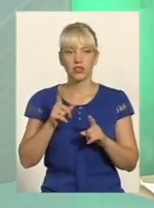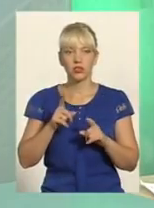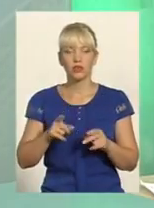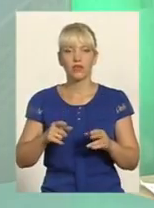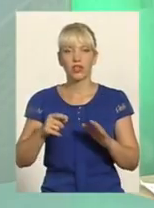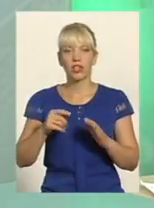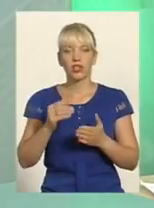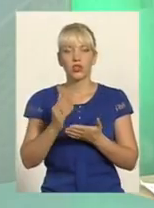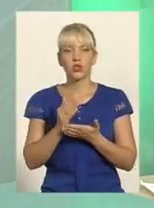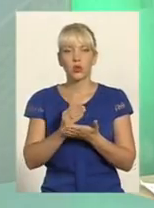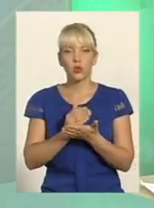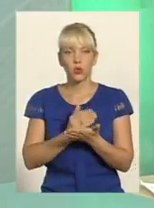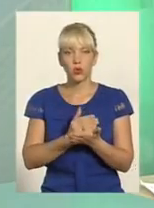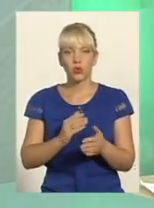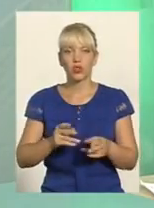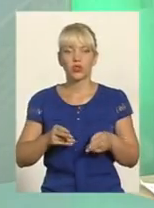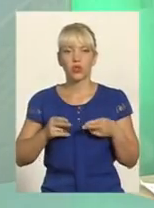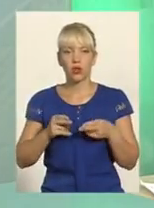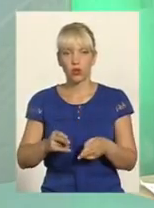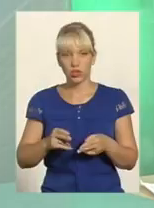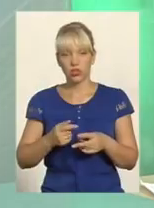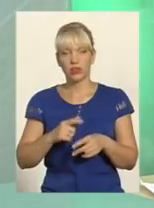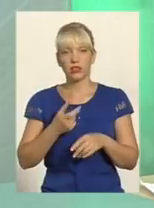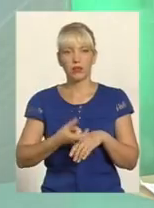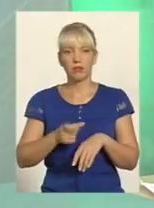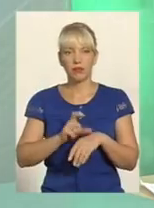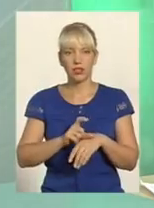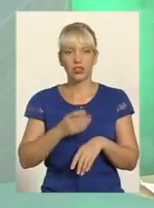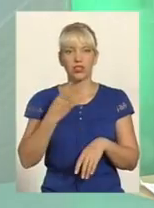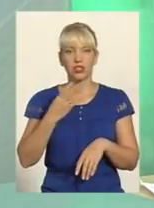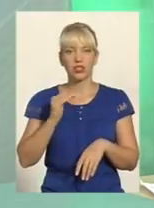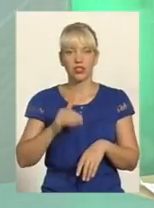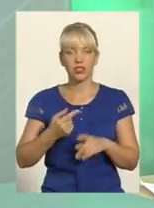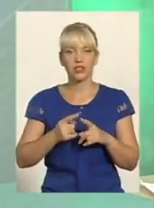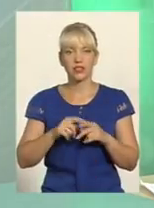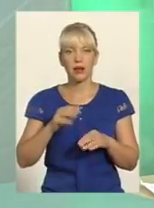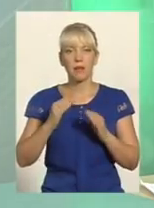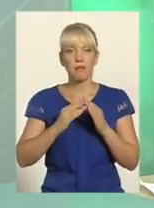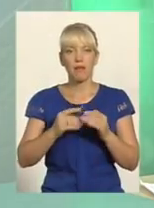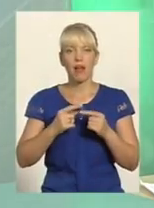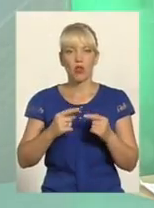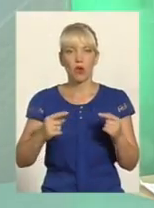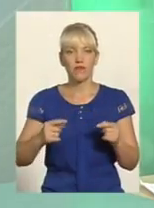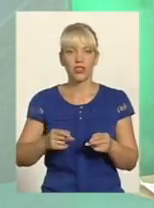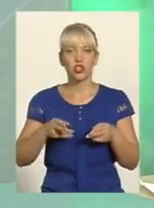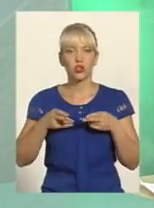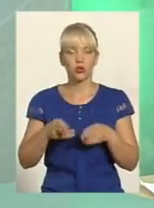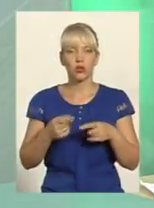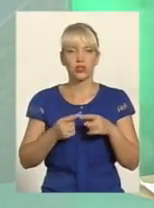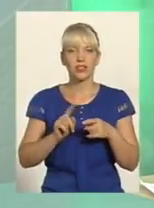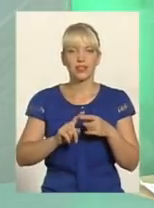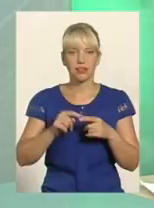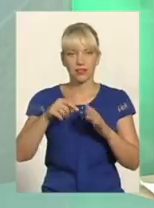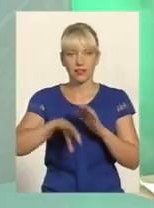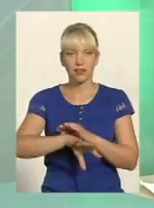переважно більше 4 тисяч – це майнові злочини, тобто це крадіжки І, на превеликий жаль,